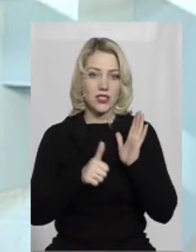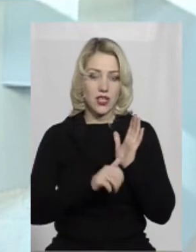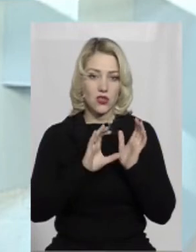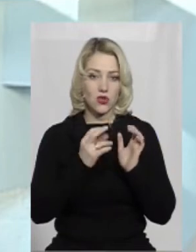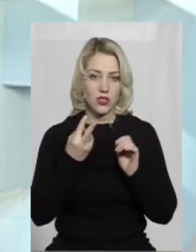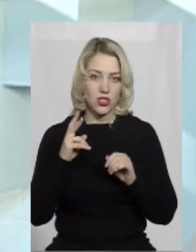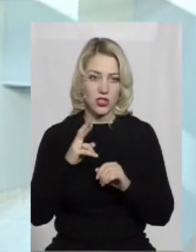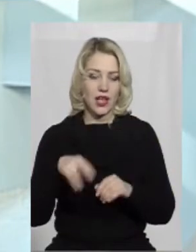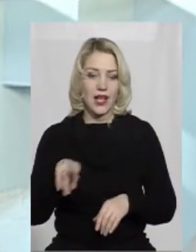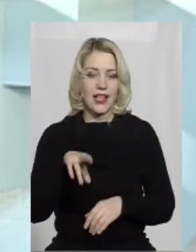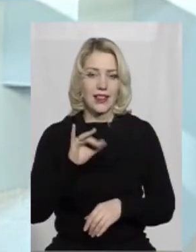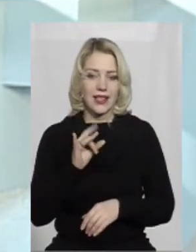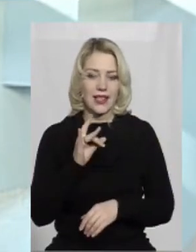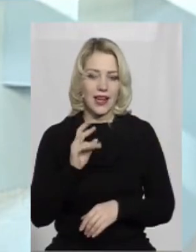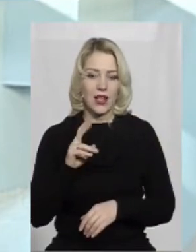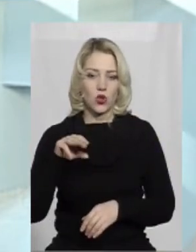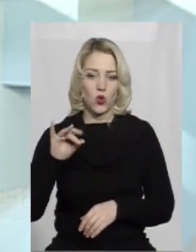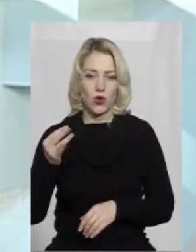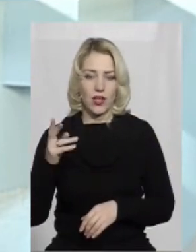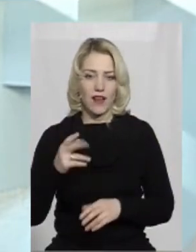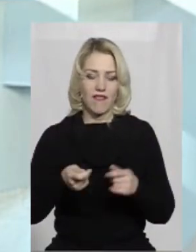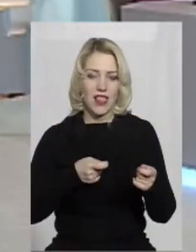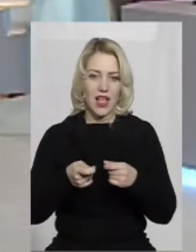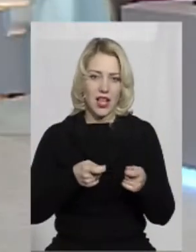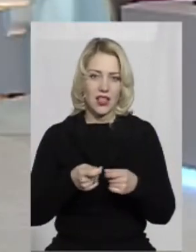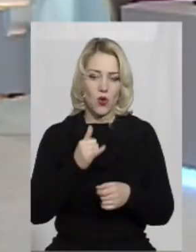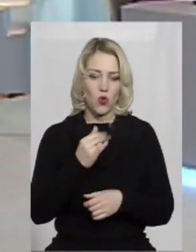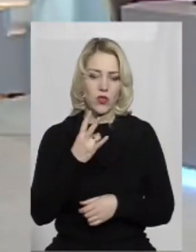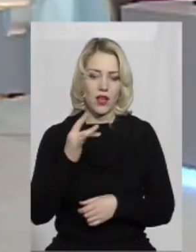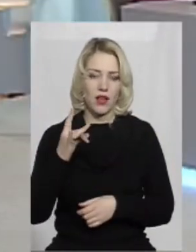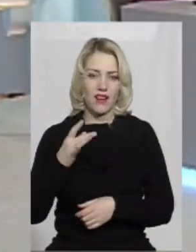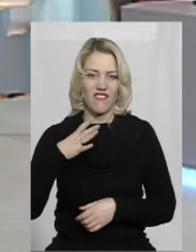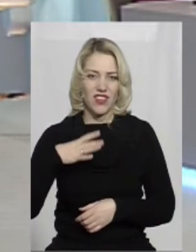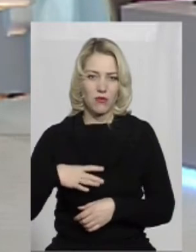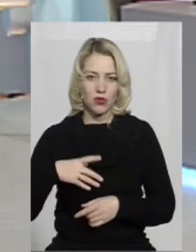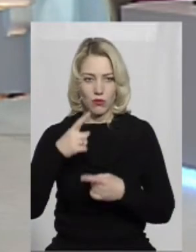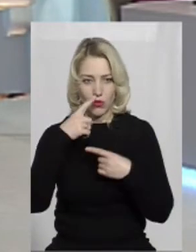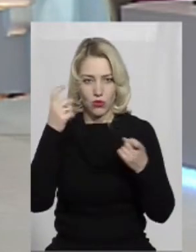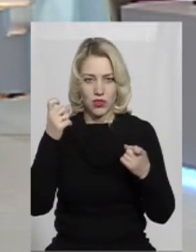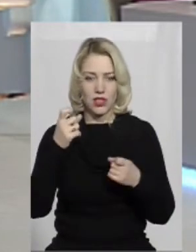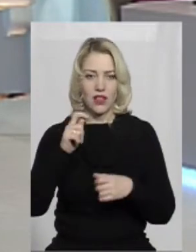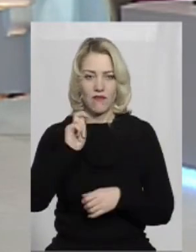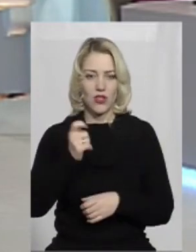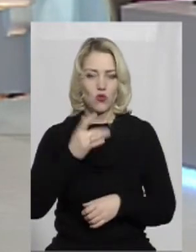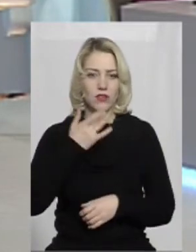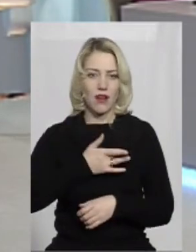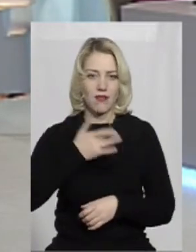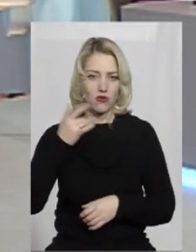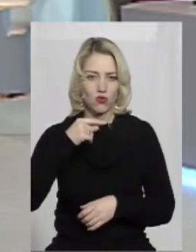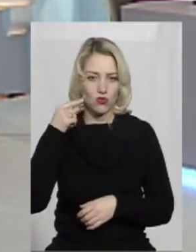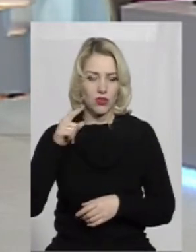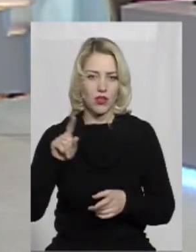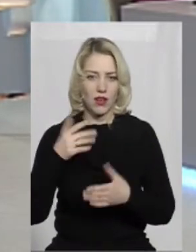січня директорія влада УНР вимушено проголосила війну з Радянською Росією, яка вже